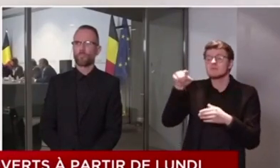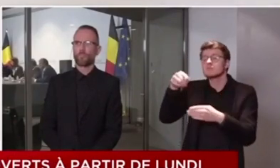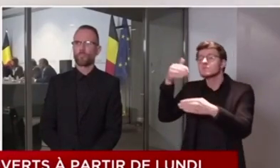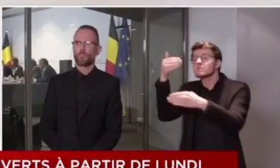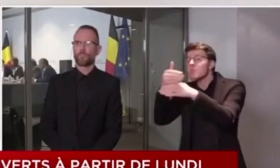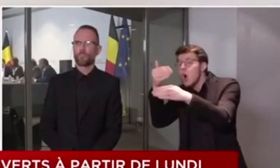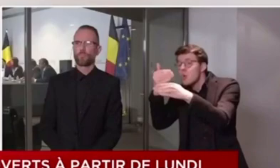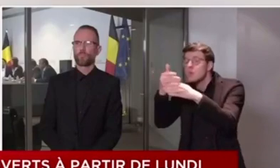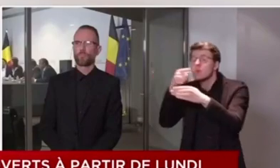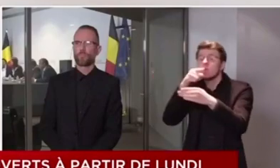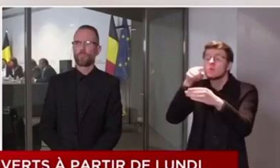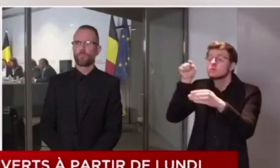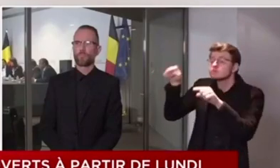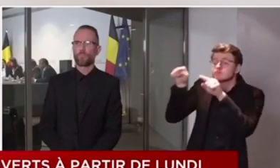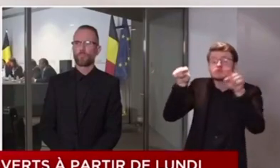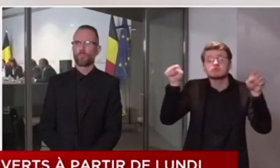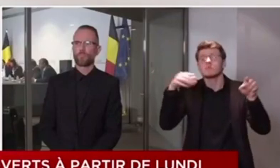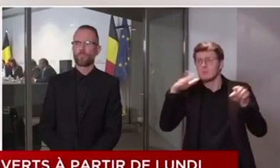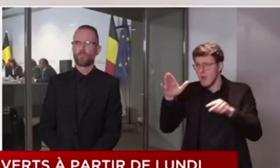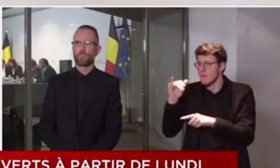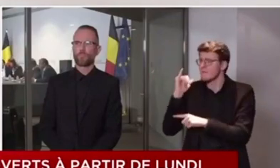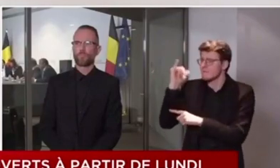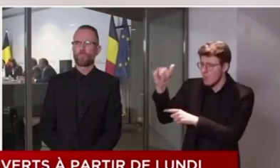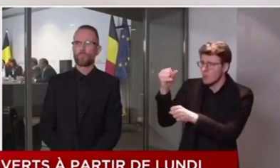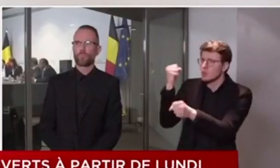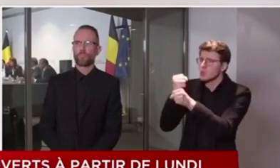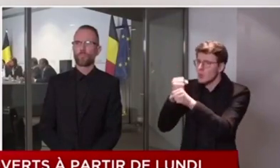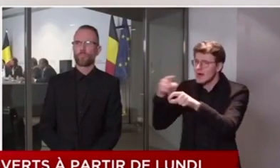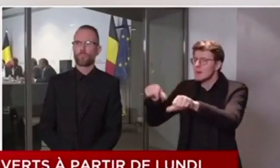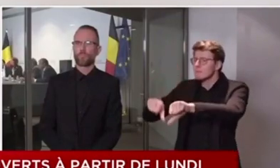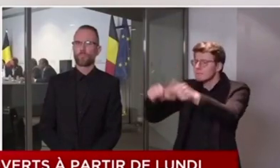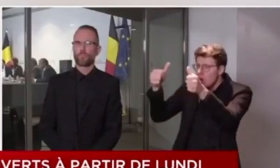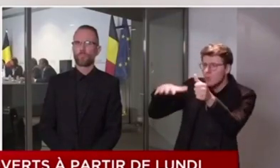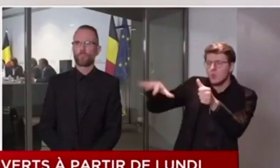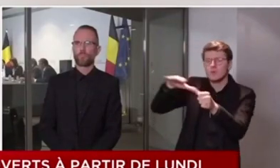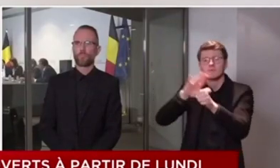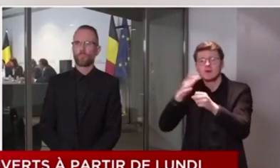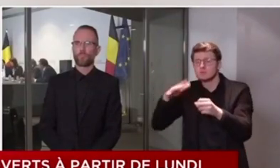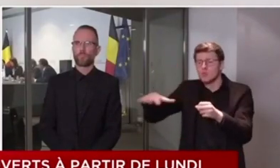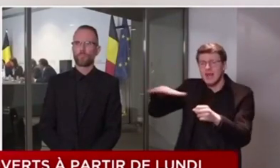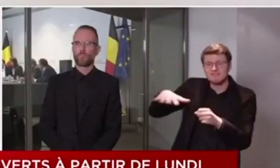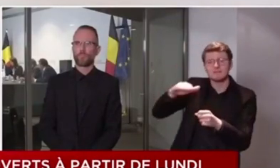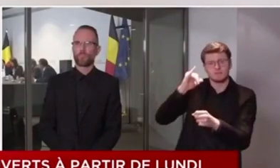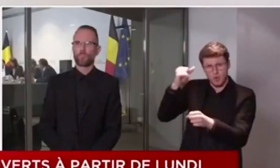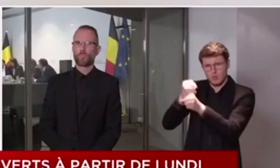peut travailler sur des chantiers toujours en respectant les distances de sécurité.